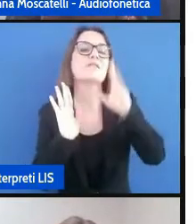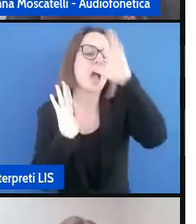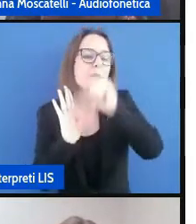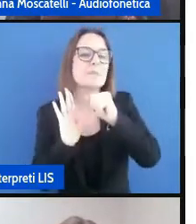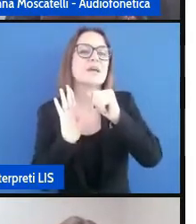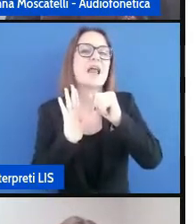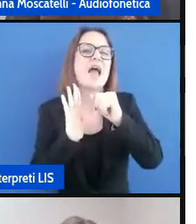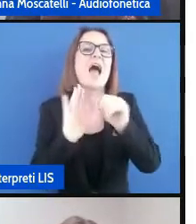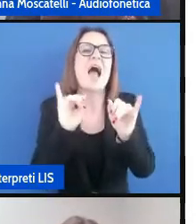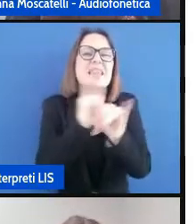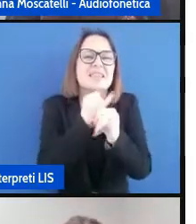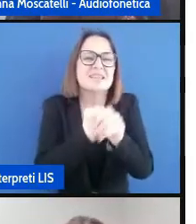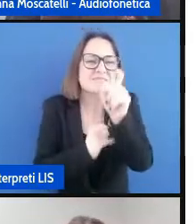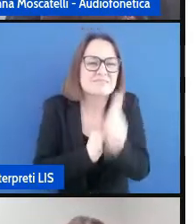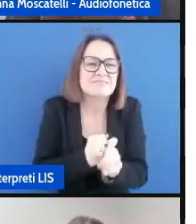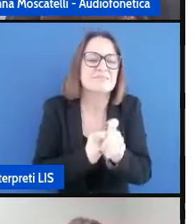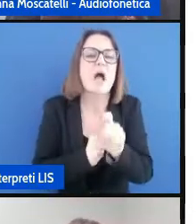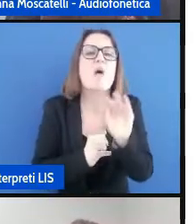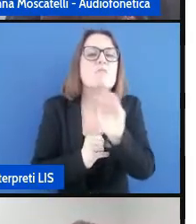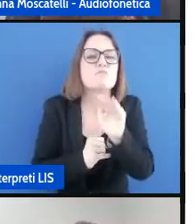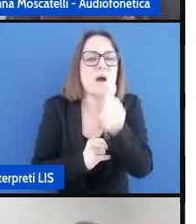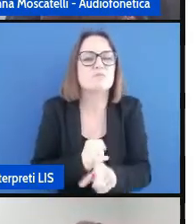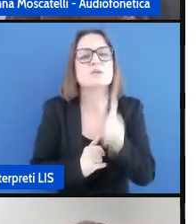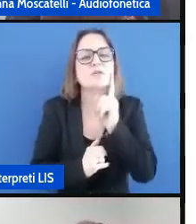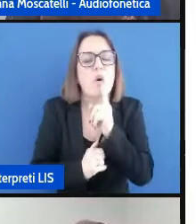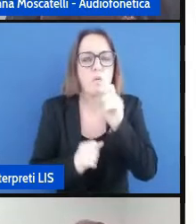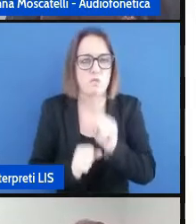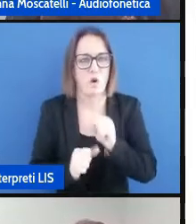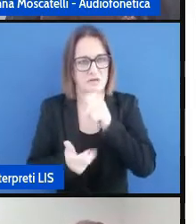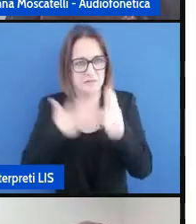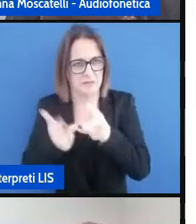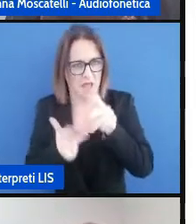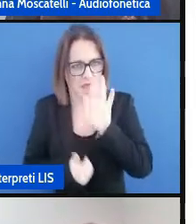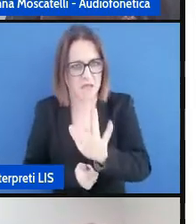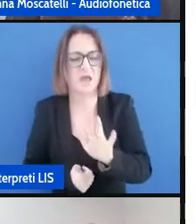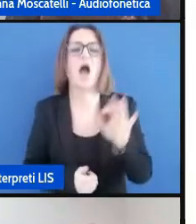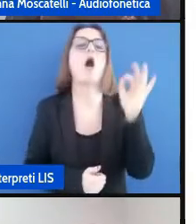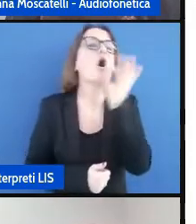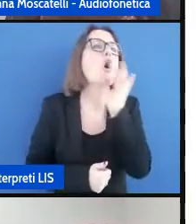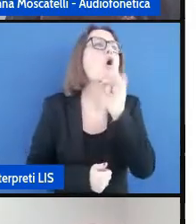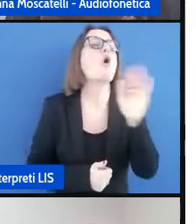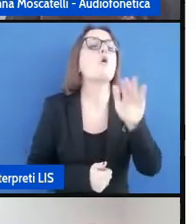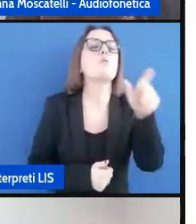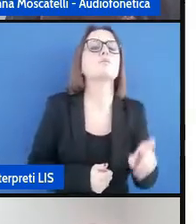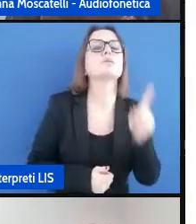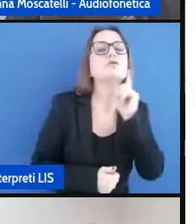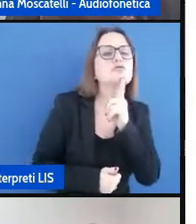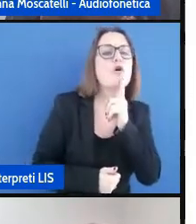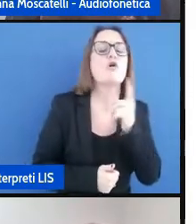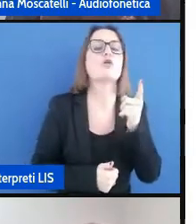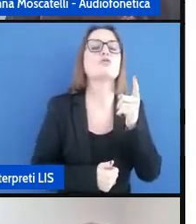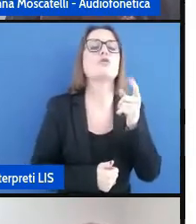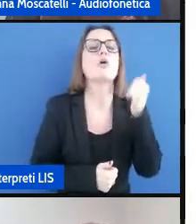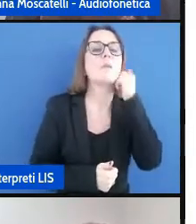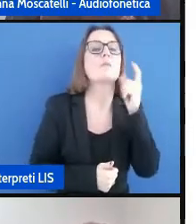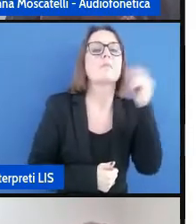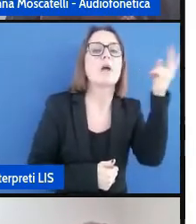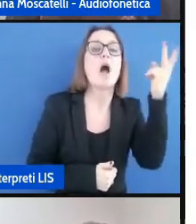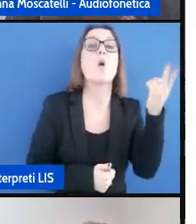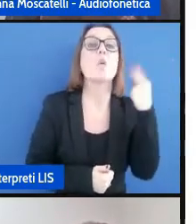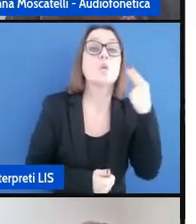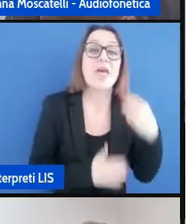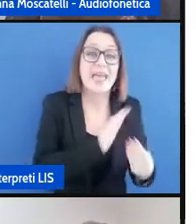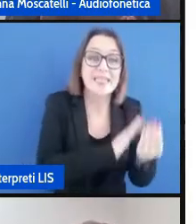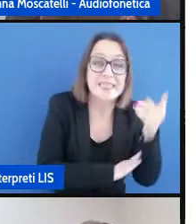del bambino sordo come vi ho detto bambino sordo segnante bambino sordo figlio di udenti e così